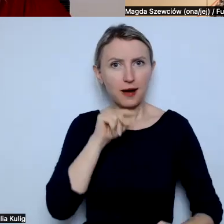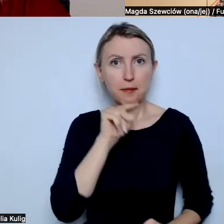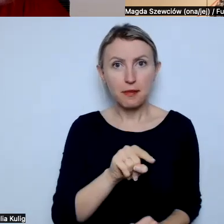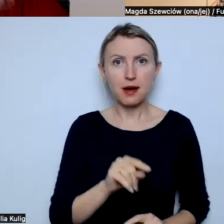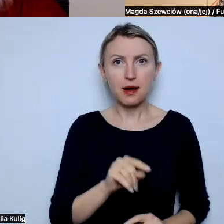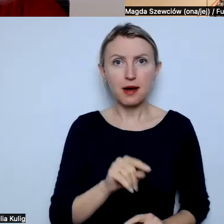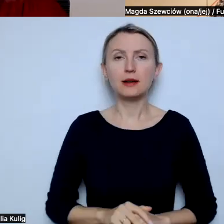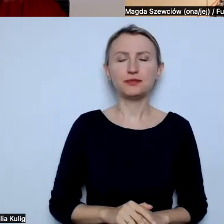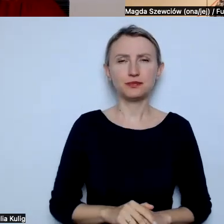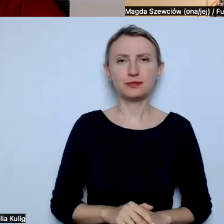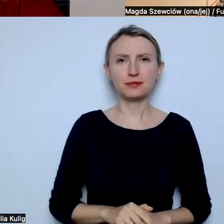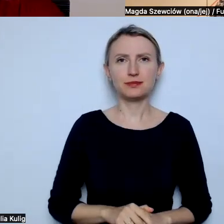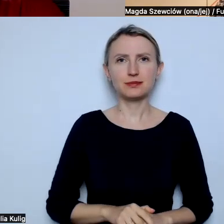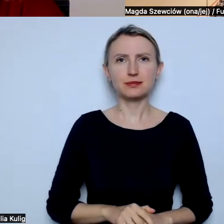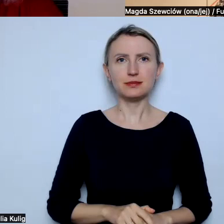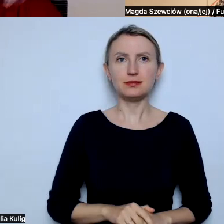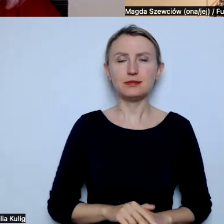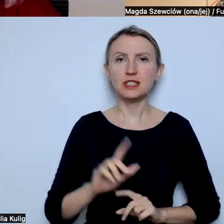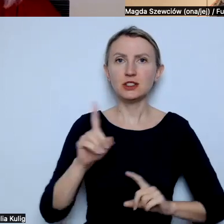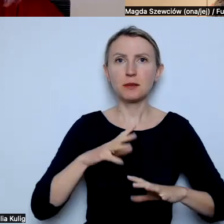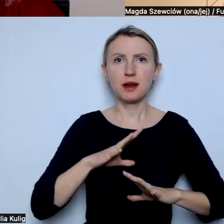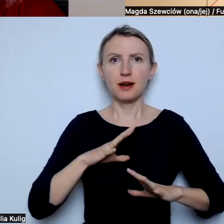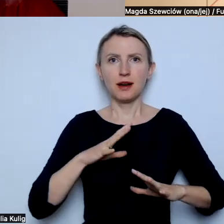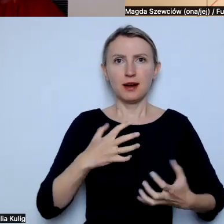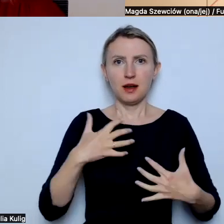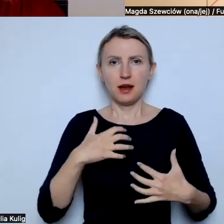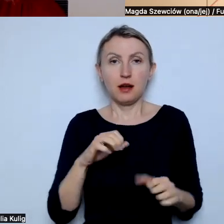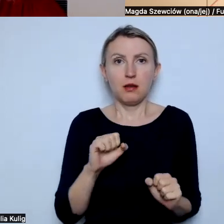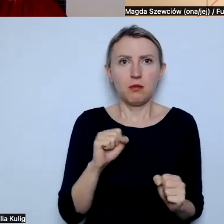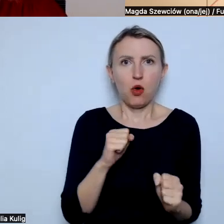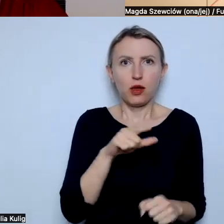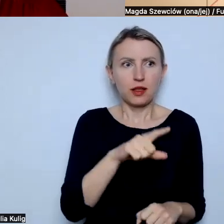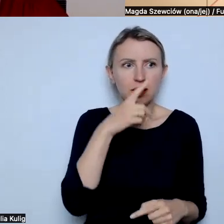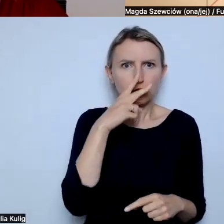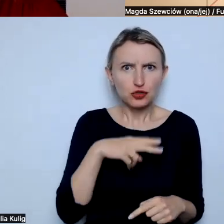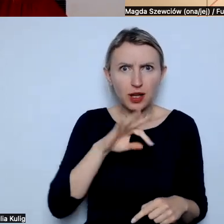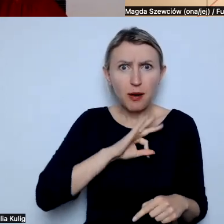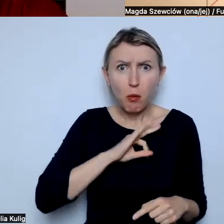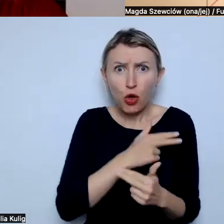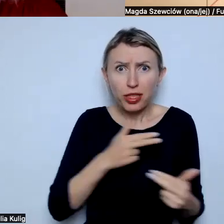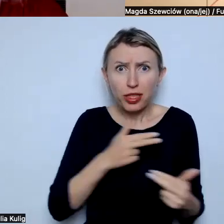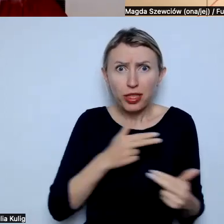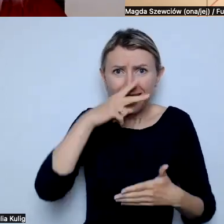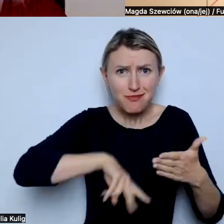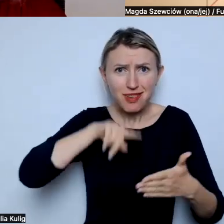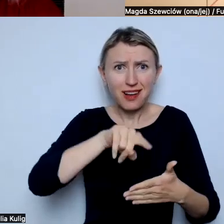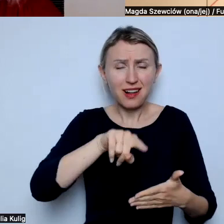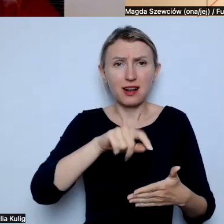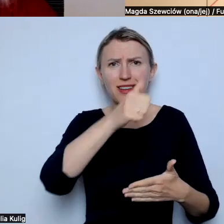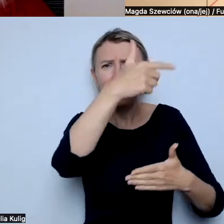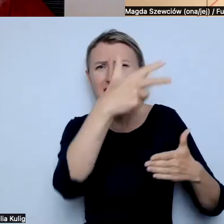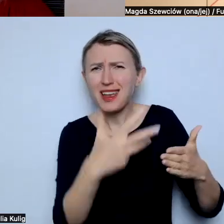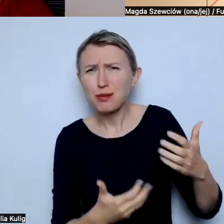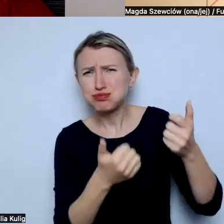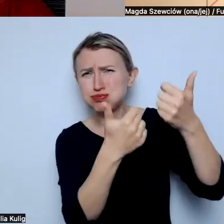To bywa przerażające, gdy na przykład nagle czytamy na swój temat kilkanaście, kilkadziesiąt